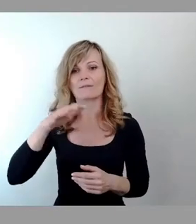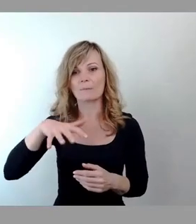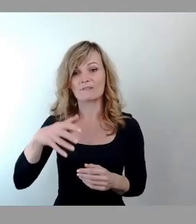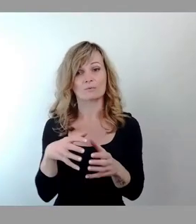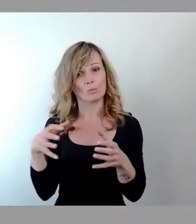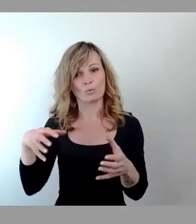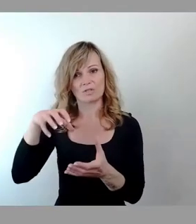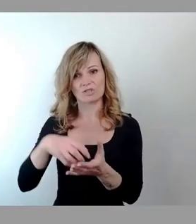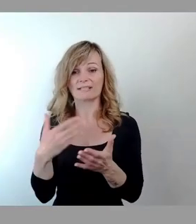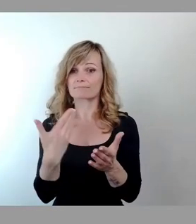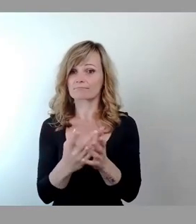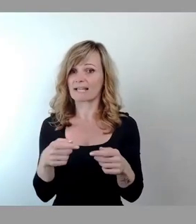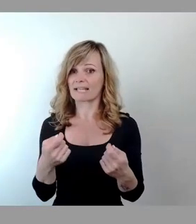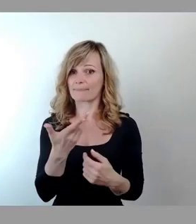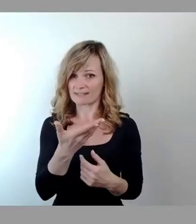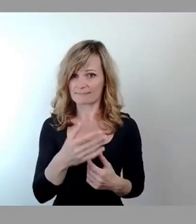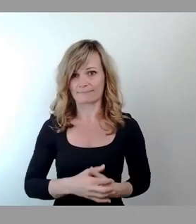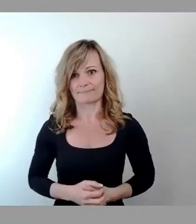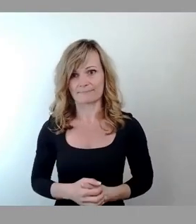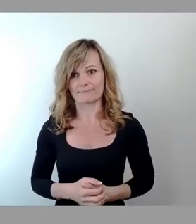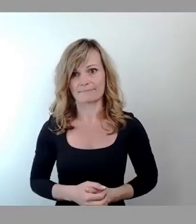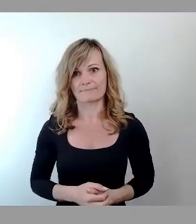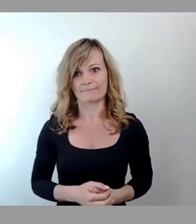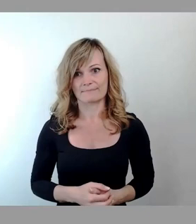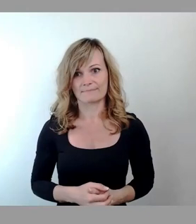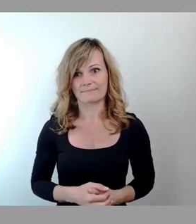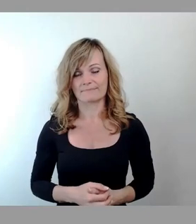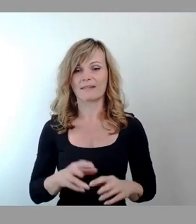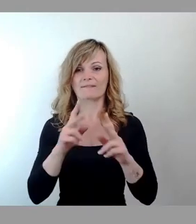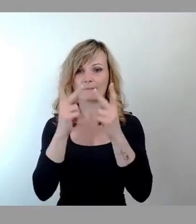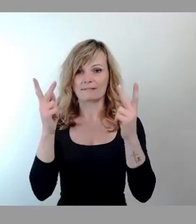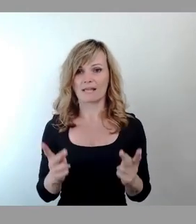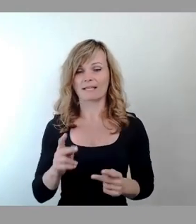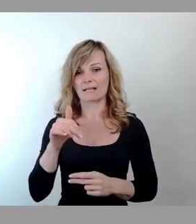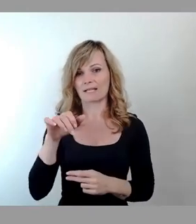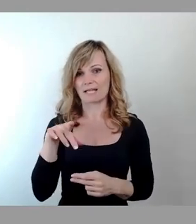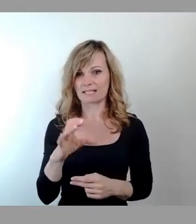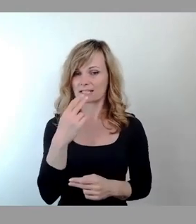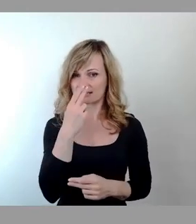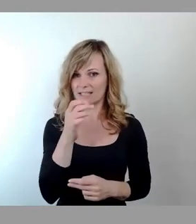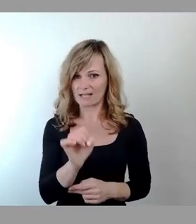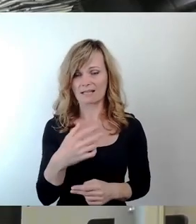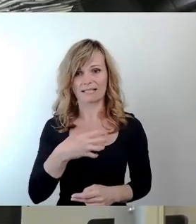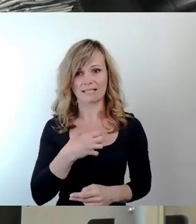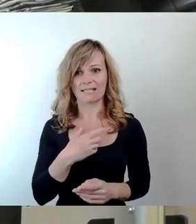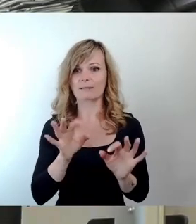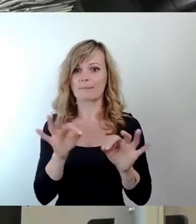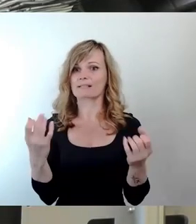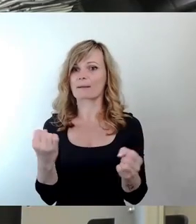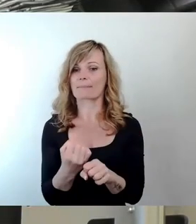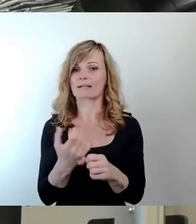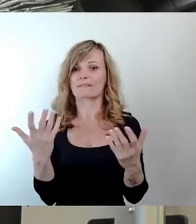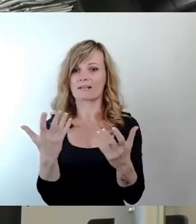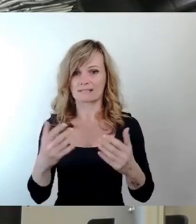wie man auf der Website vom ADAC sehen kann. Was macht Dresden besser als andere Städte? Die Debatte